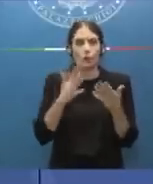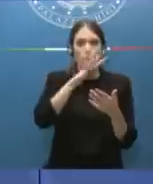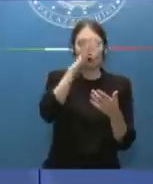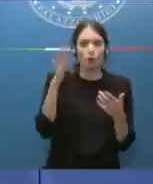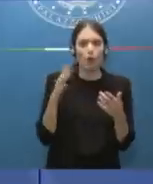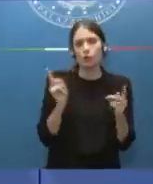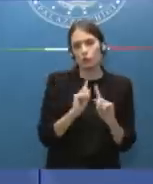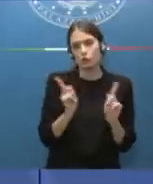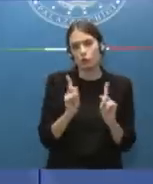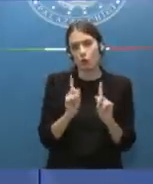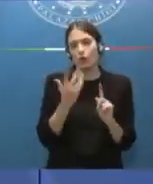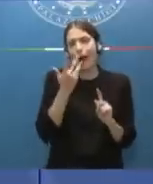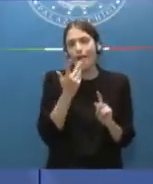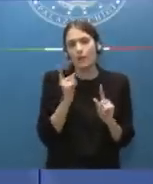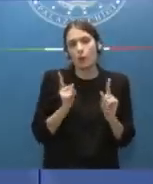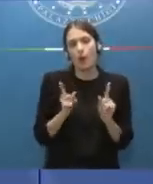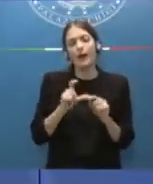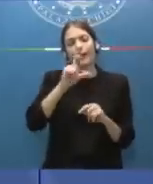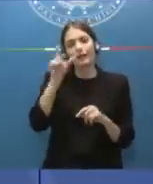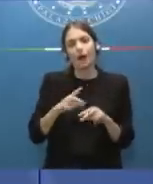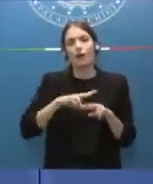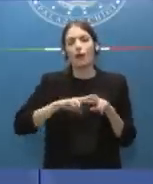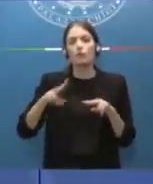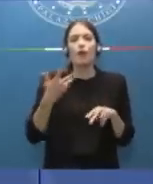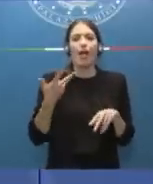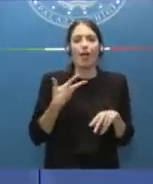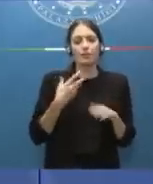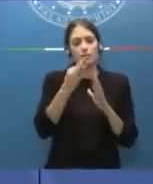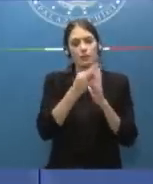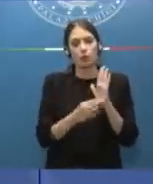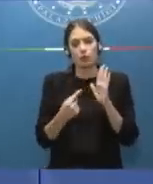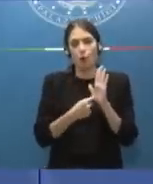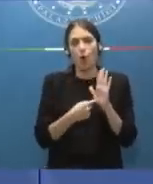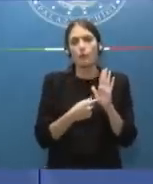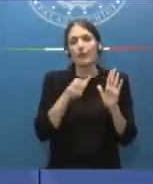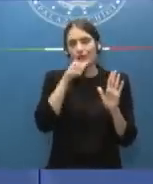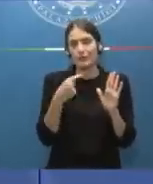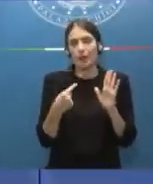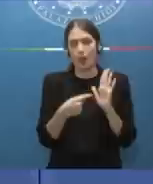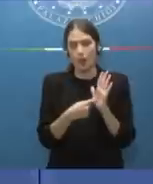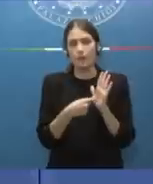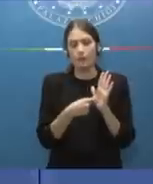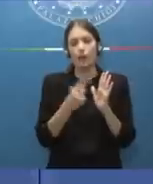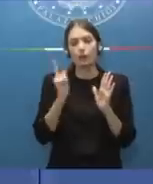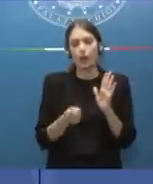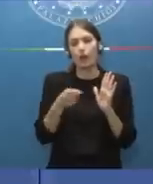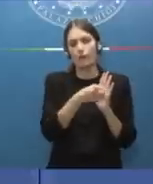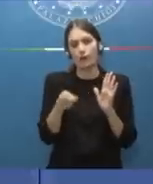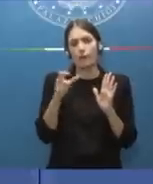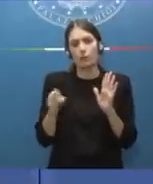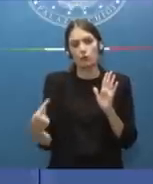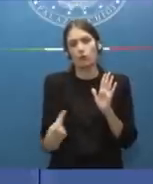essere, vorrei che l'Italia fosse una nazione nella quale esistono tutte le norme che servono e vengono ovviamente fatte rispettare